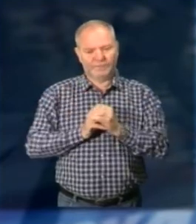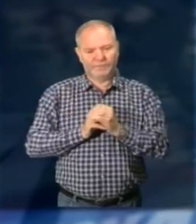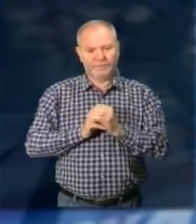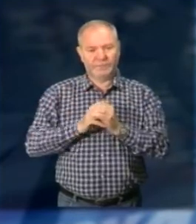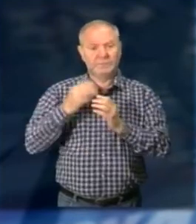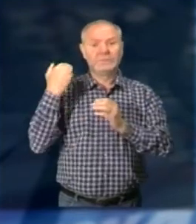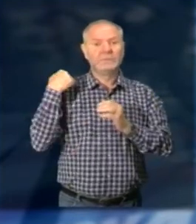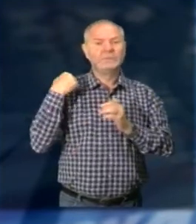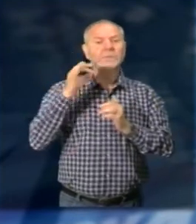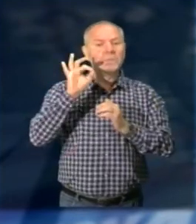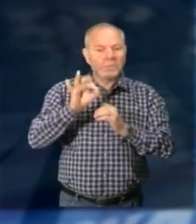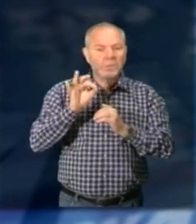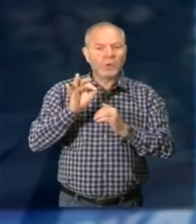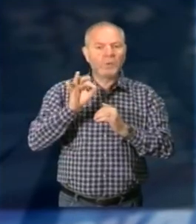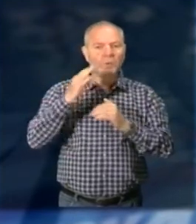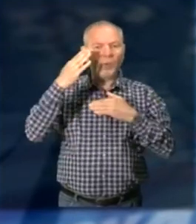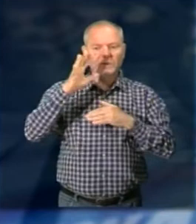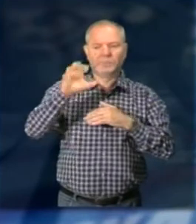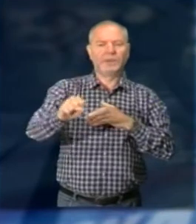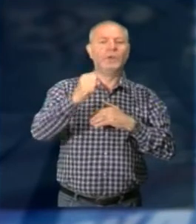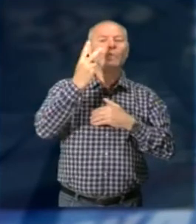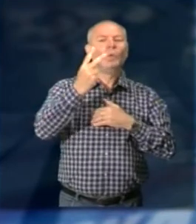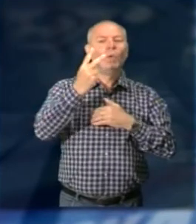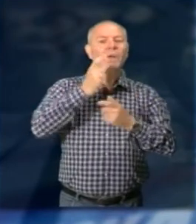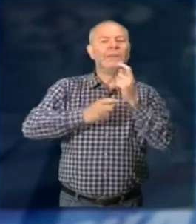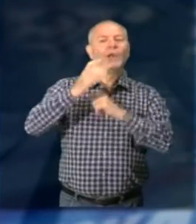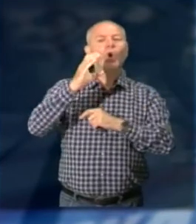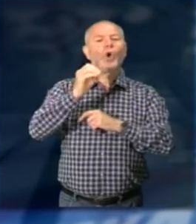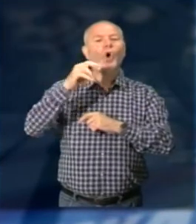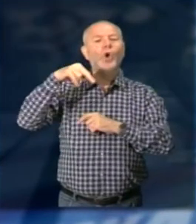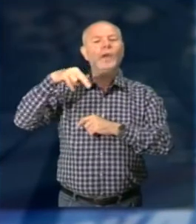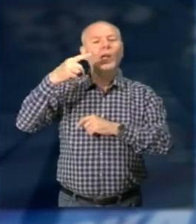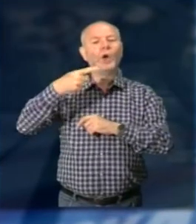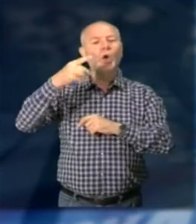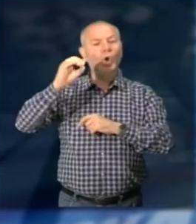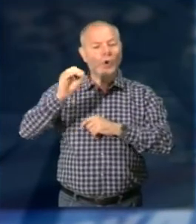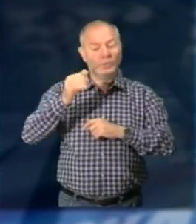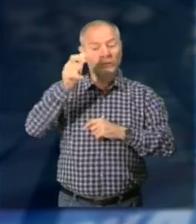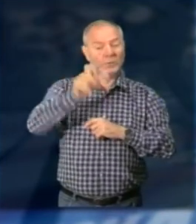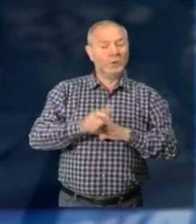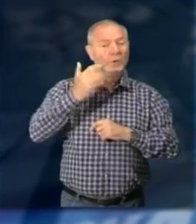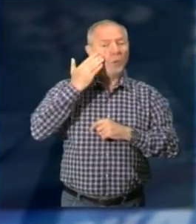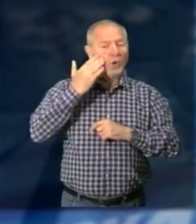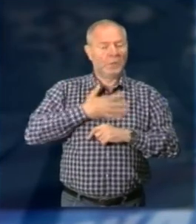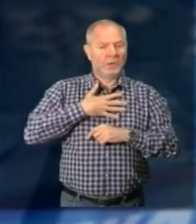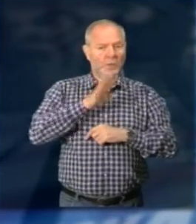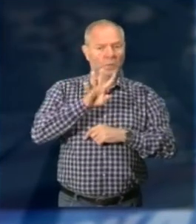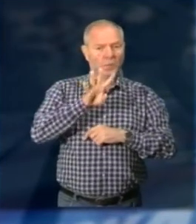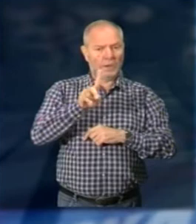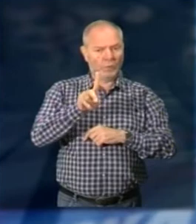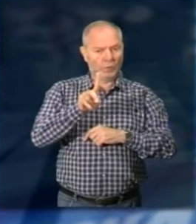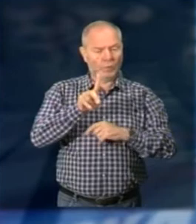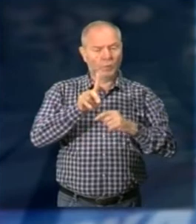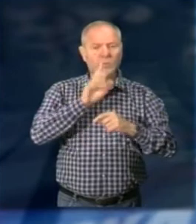giorni scorsi hanno visto la polizia fermare due congolesi Non a posto con i documenti Il primo era un 41enne che è stato